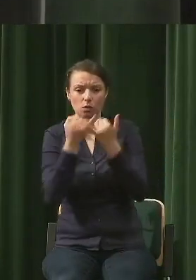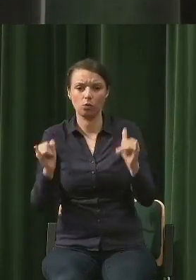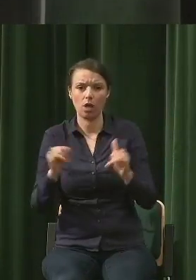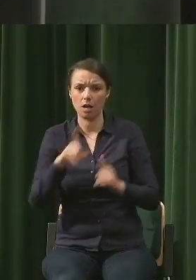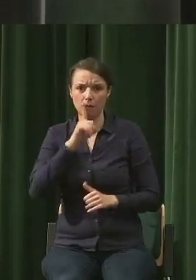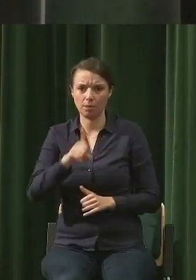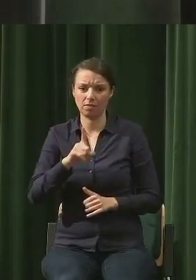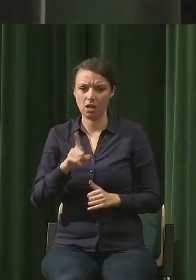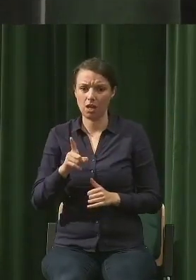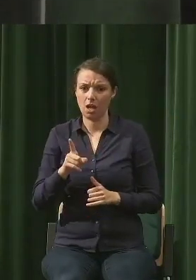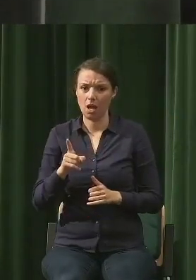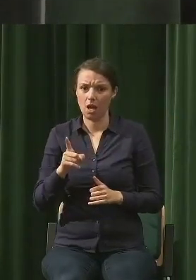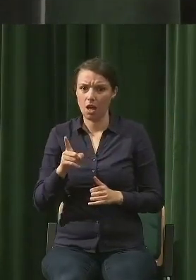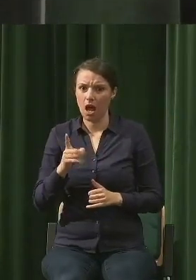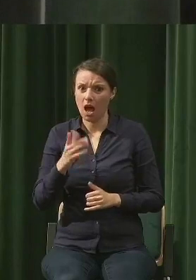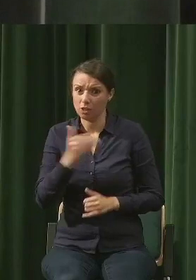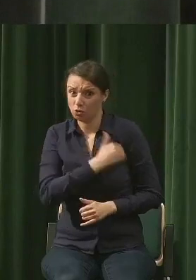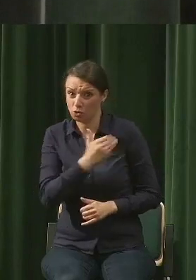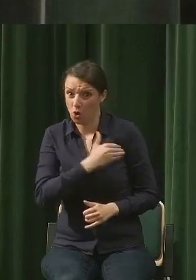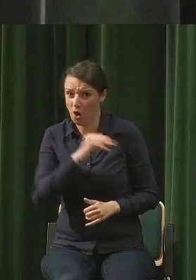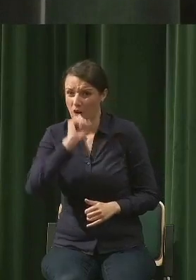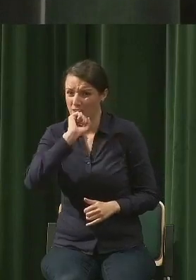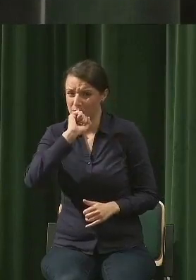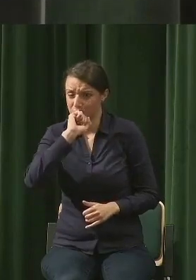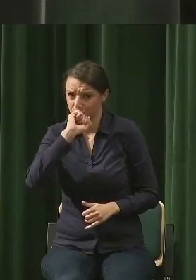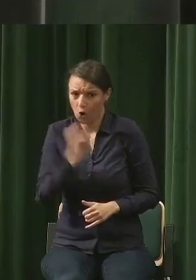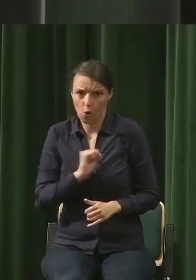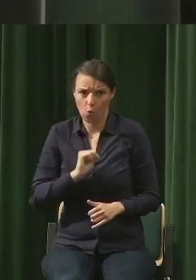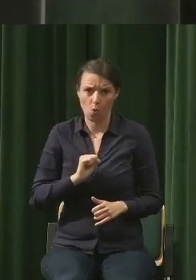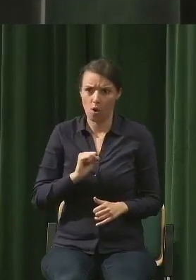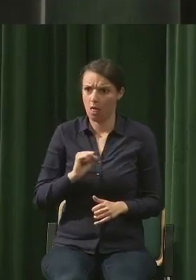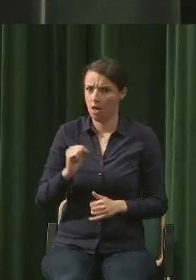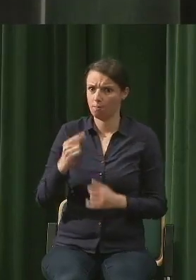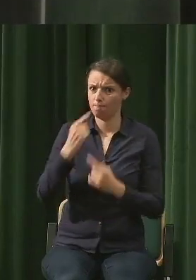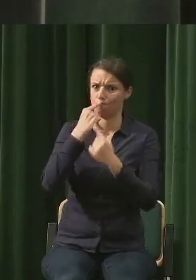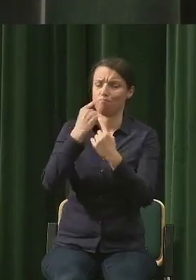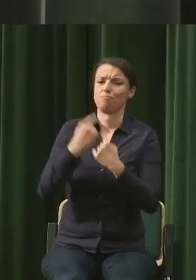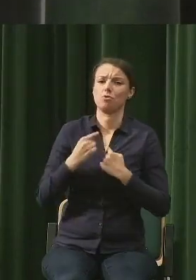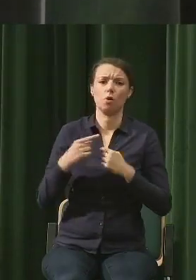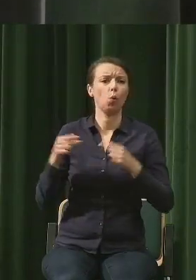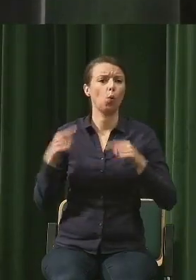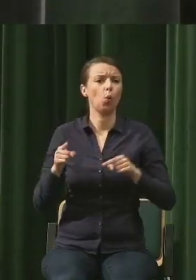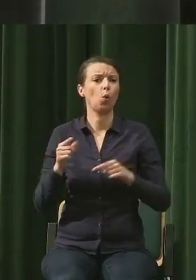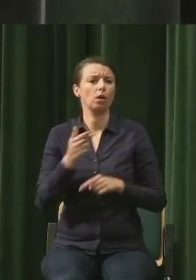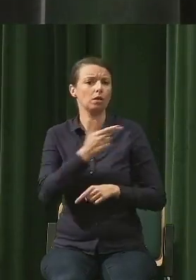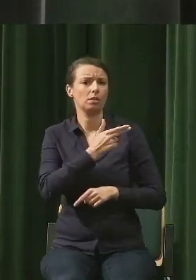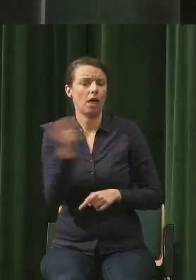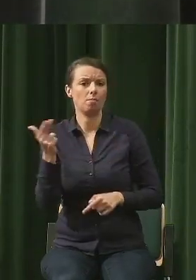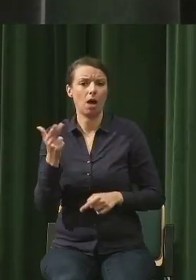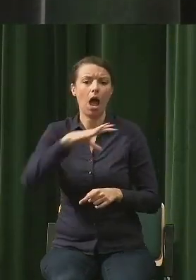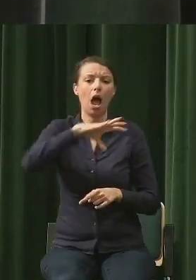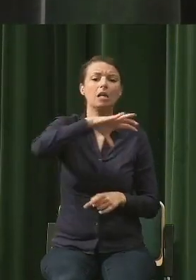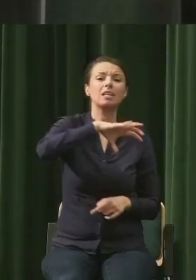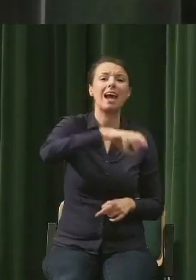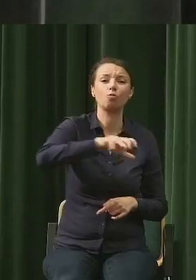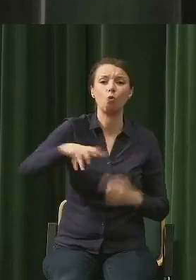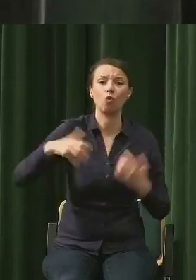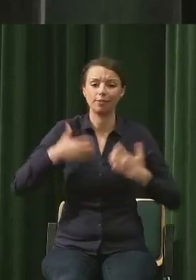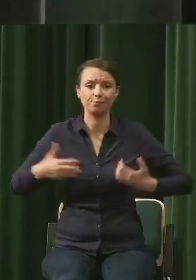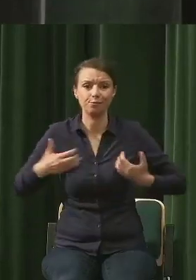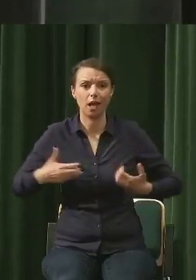ja nigdy w szkole nie usłyszałem na przykład pewnych tych fundamentalnych rzeczy o wymieraniach gatunków, o tym,